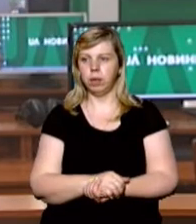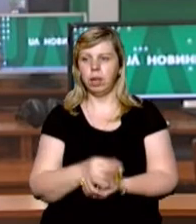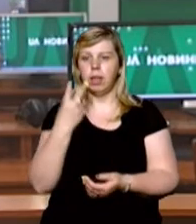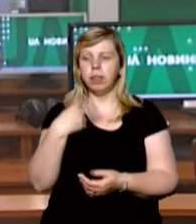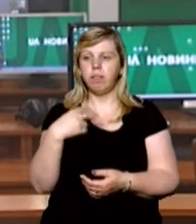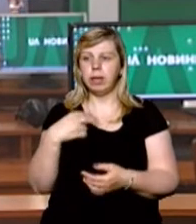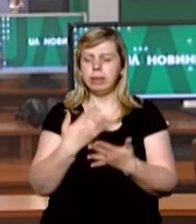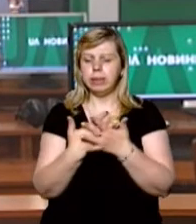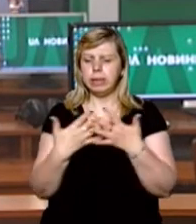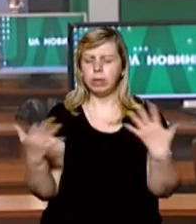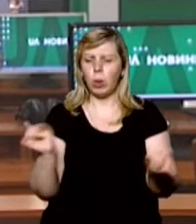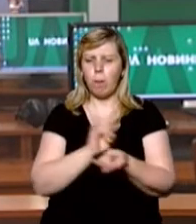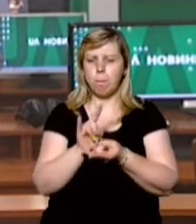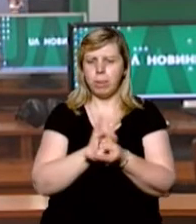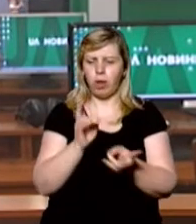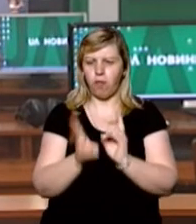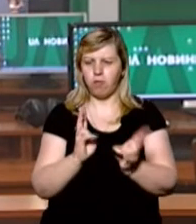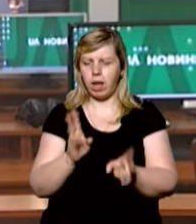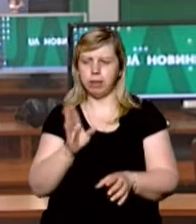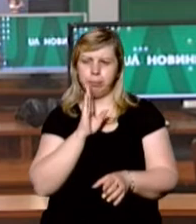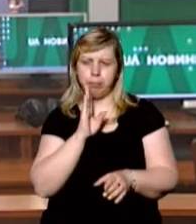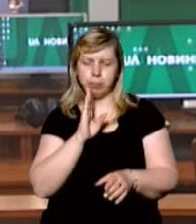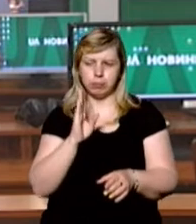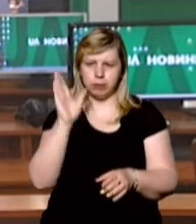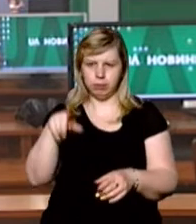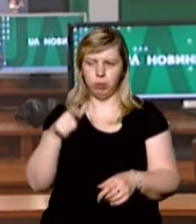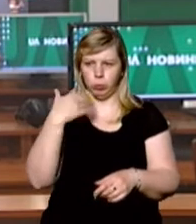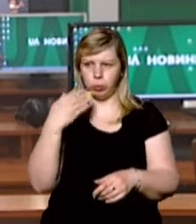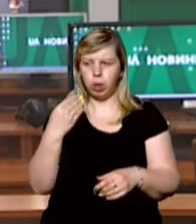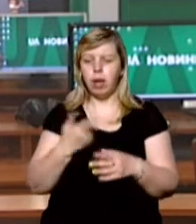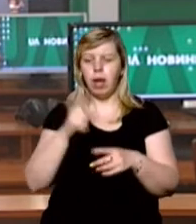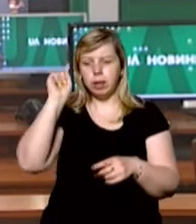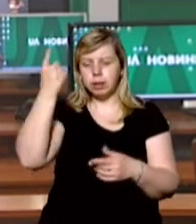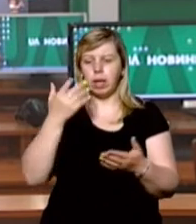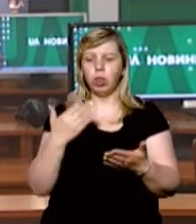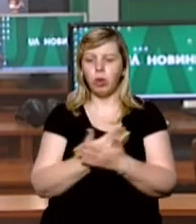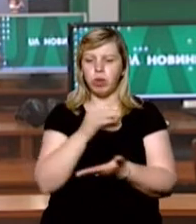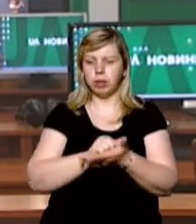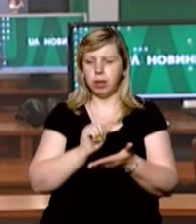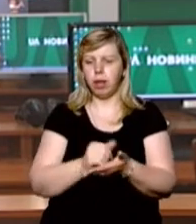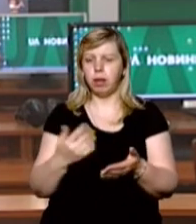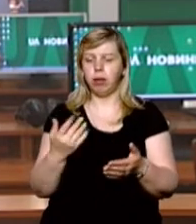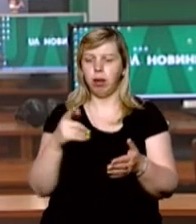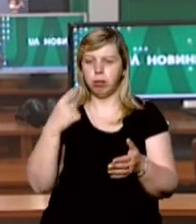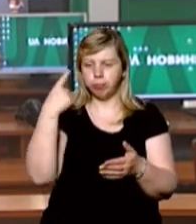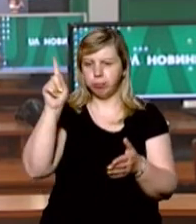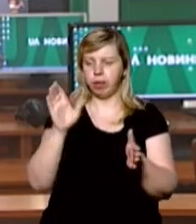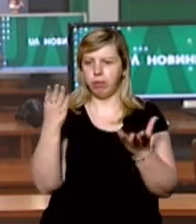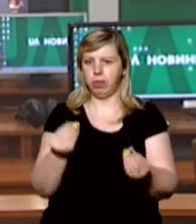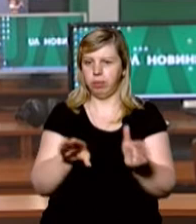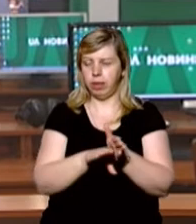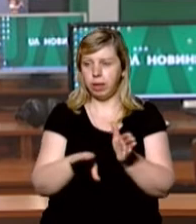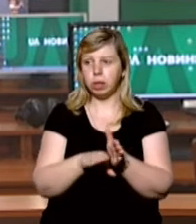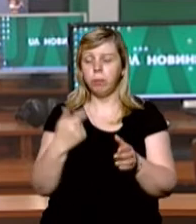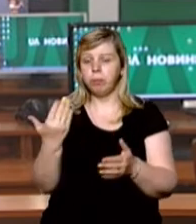20 різновидів мила варить Ужгородка Юлія Завадська. Ідея для нового заняття виникла в жінки під час декрету. За її